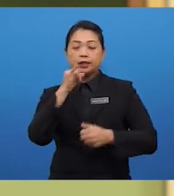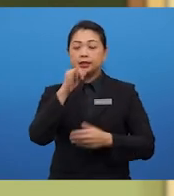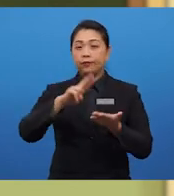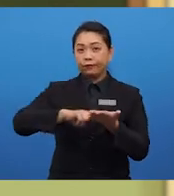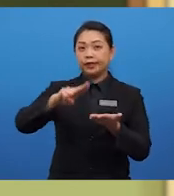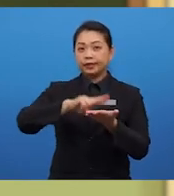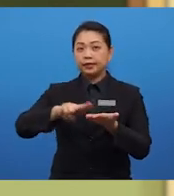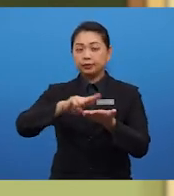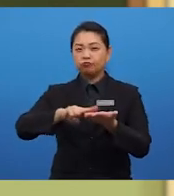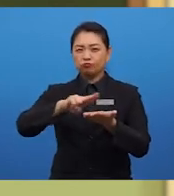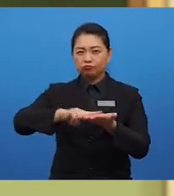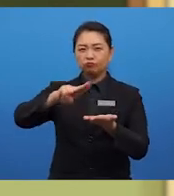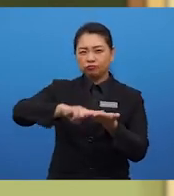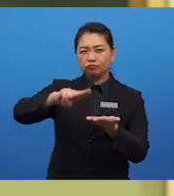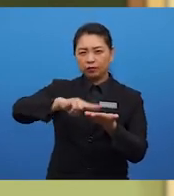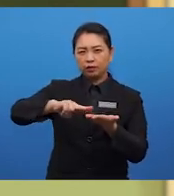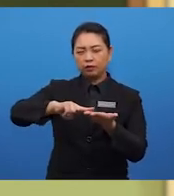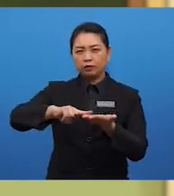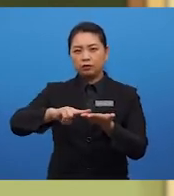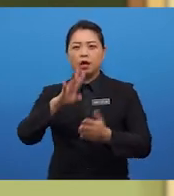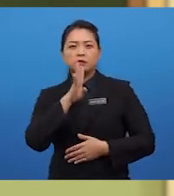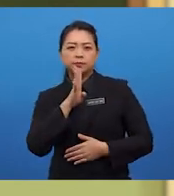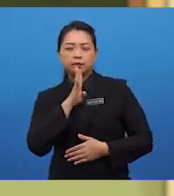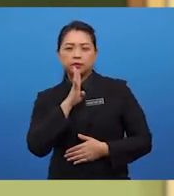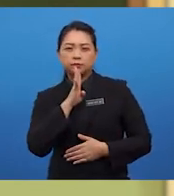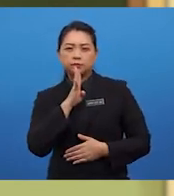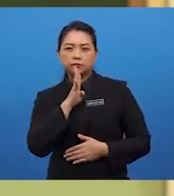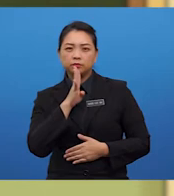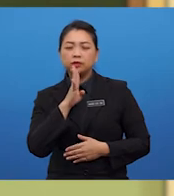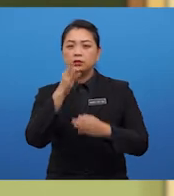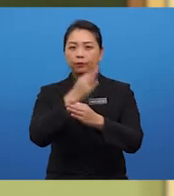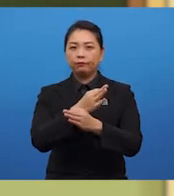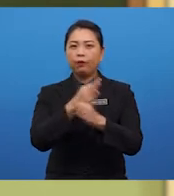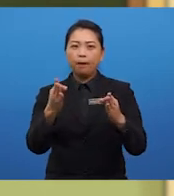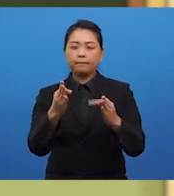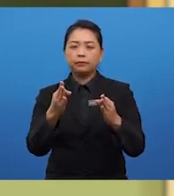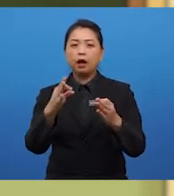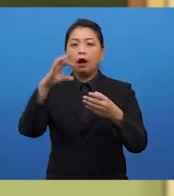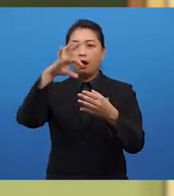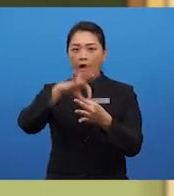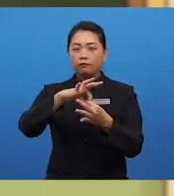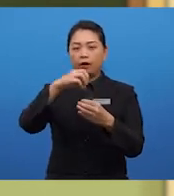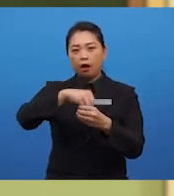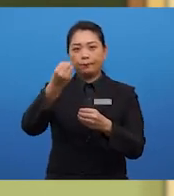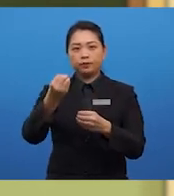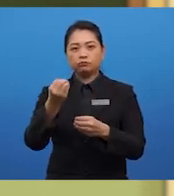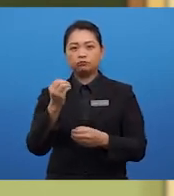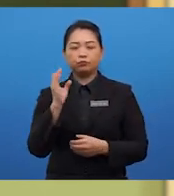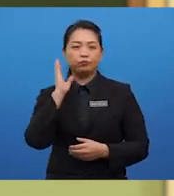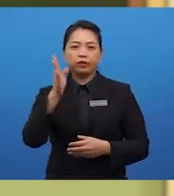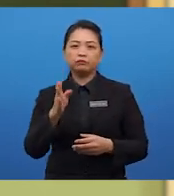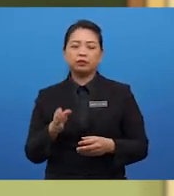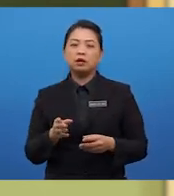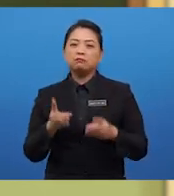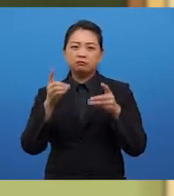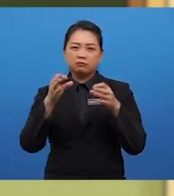reading extensively, speaking as a form of output will definitely be